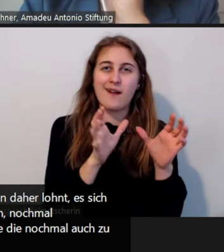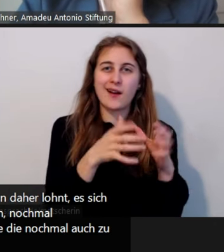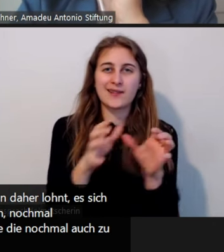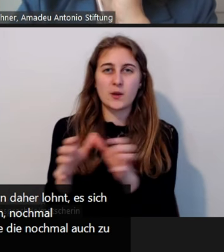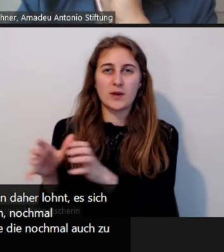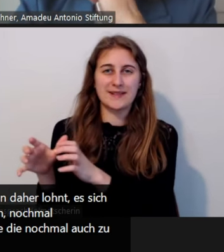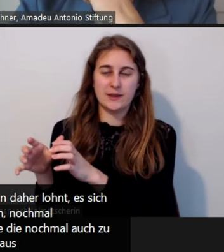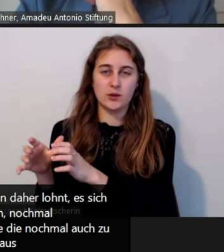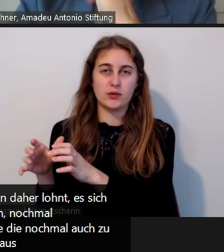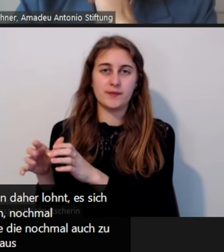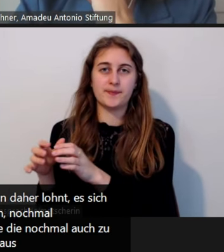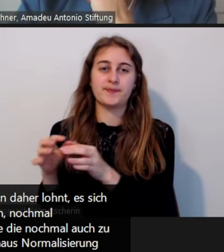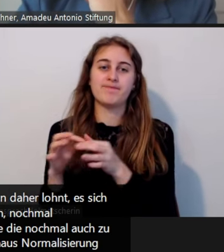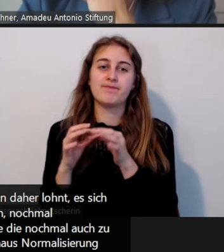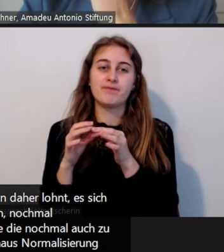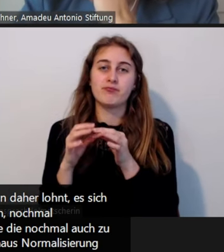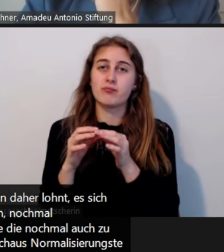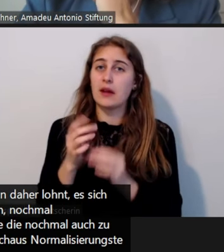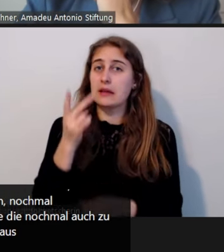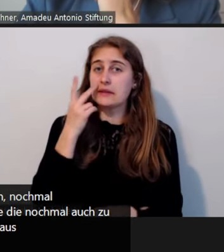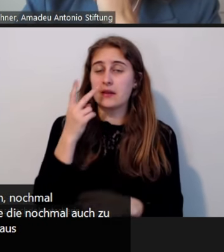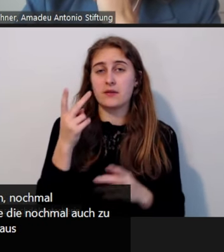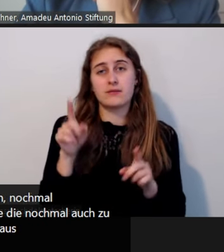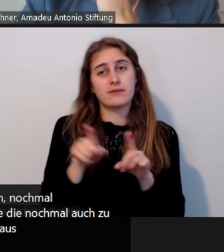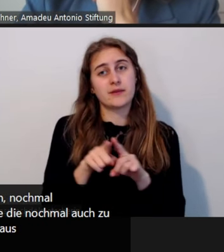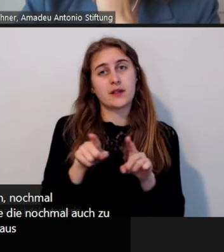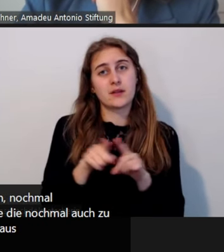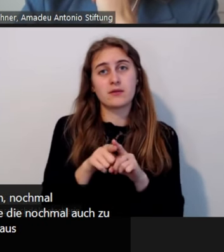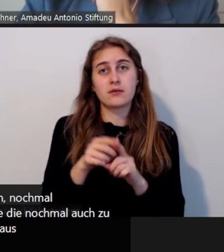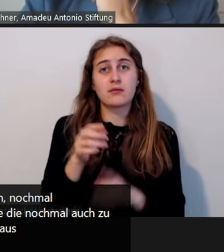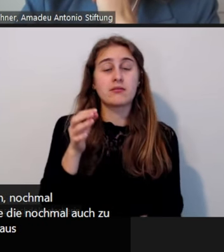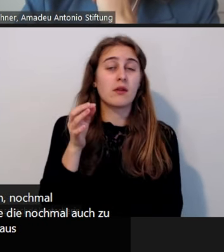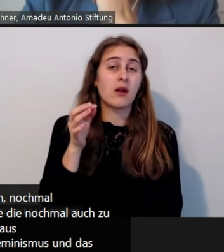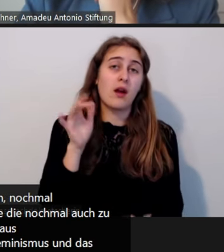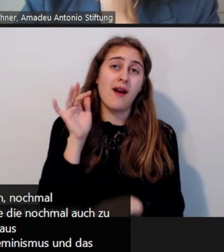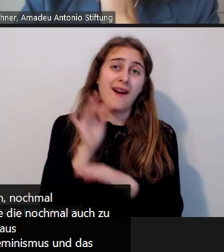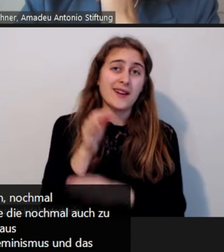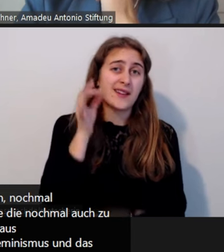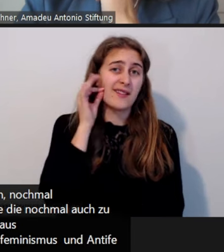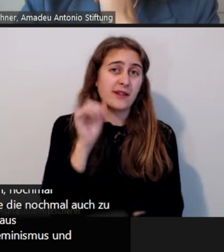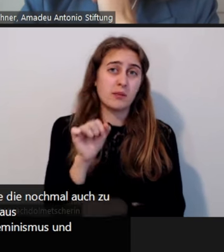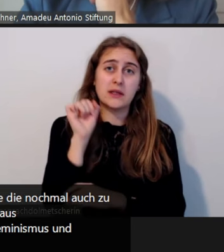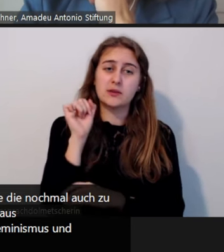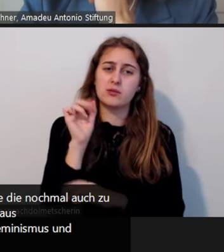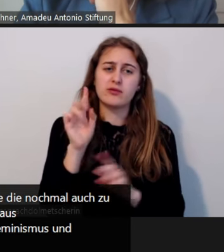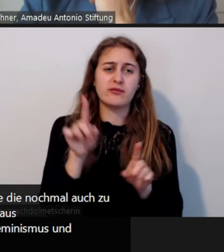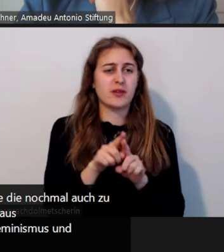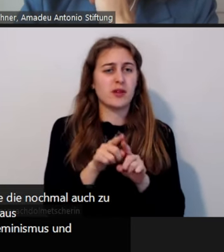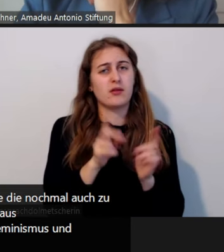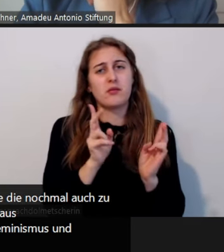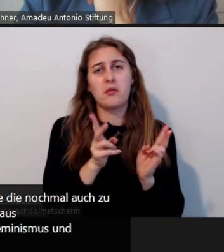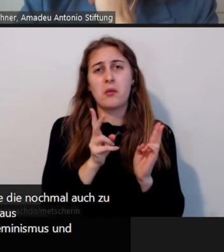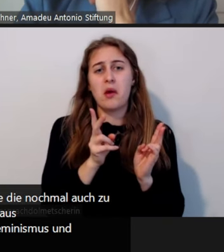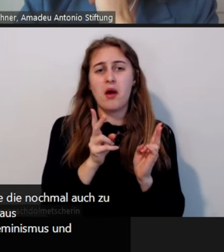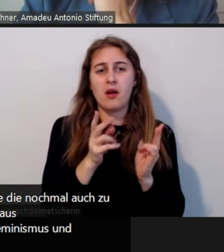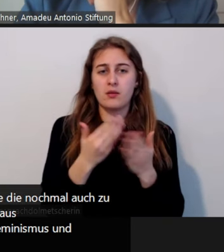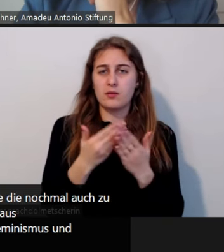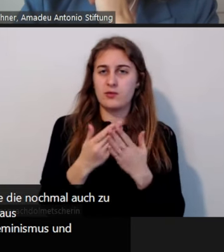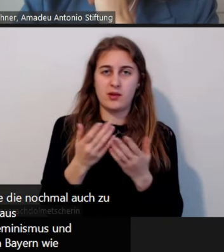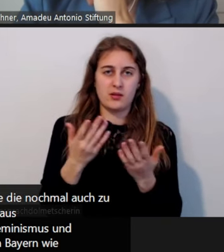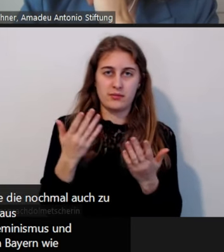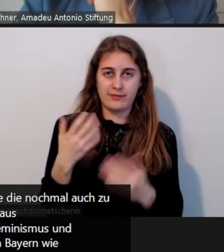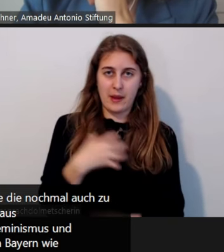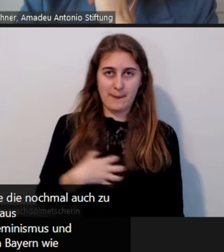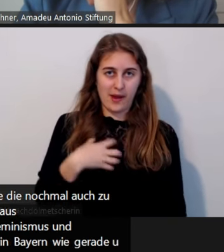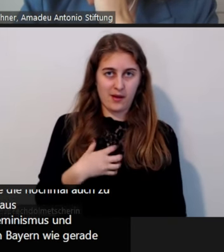durchaus Normalisierungstendenzen hinsichtlich des Antifeminismus und antifeministischer Narrative, also Genderverbot in Bayern wie